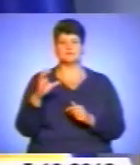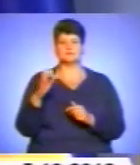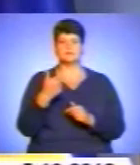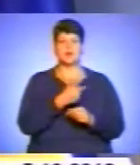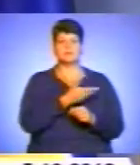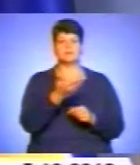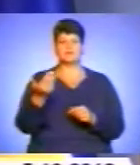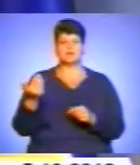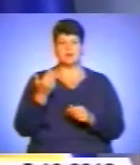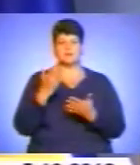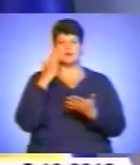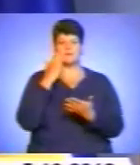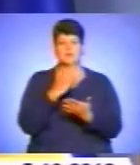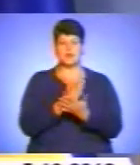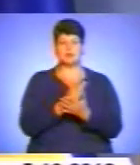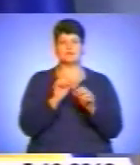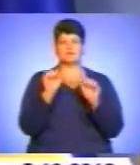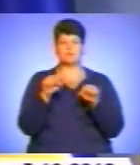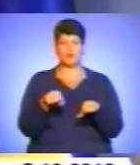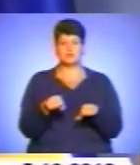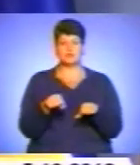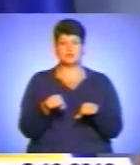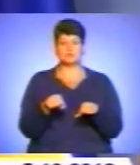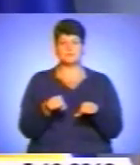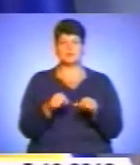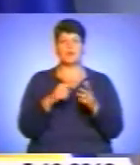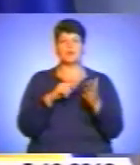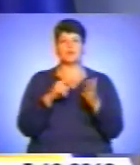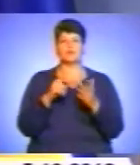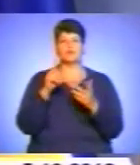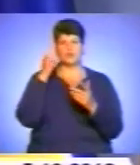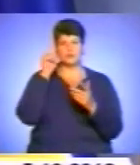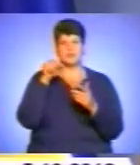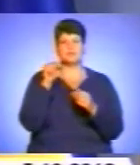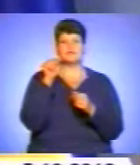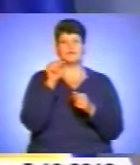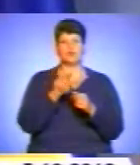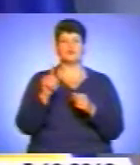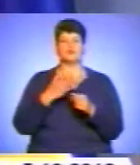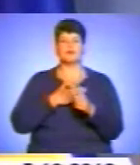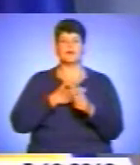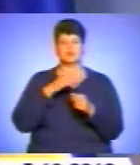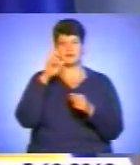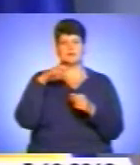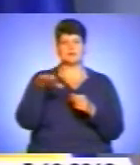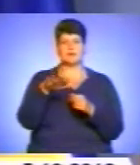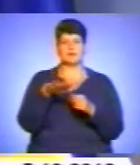вами маємо можливість вбедитися в тому, що наша країна